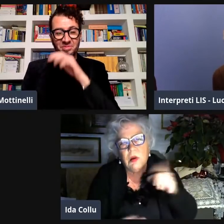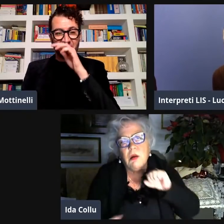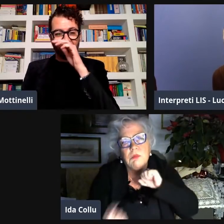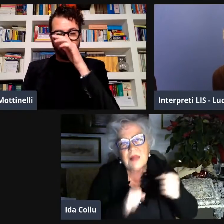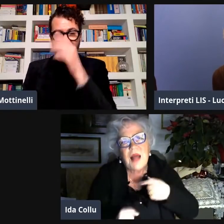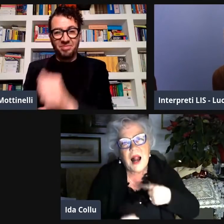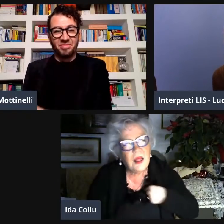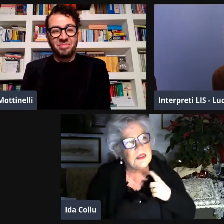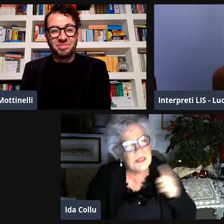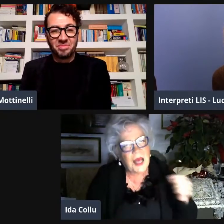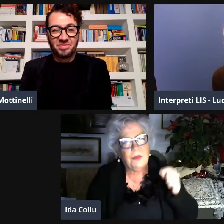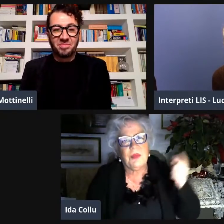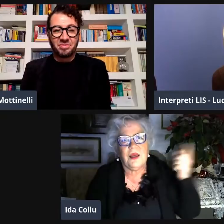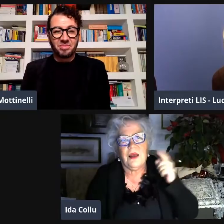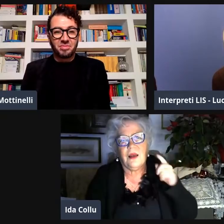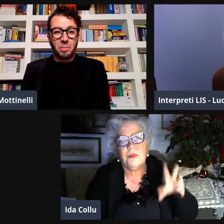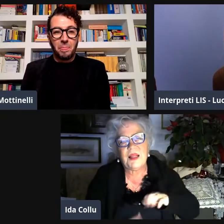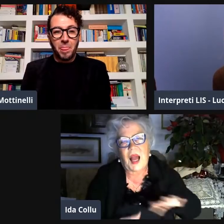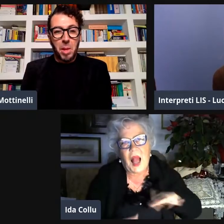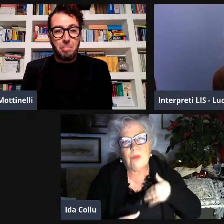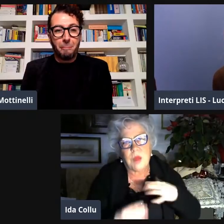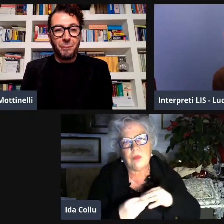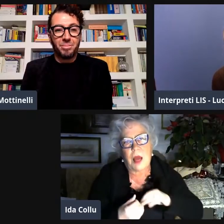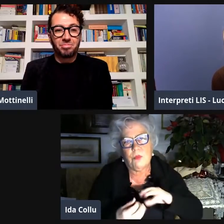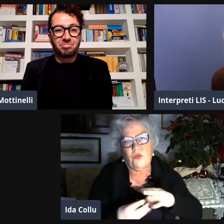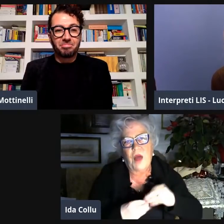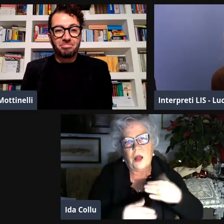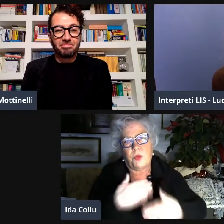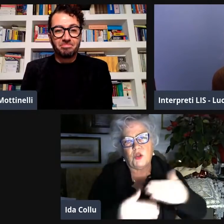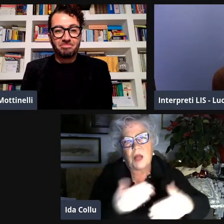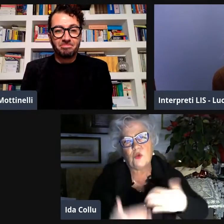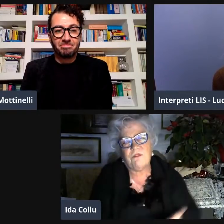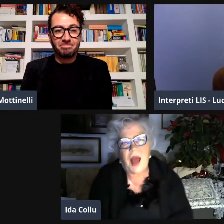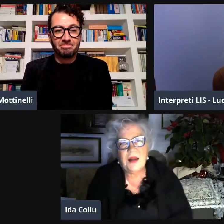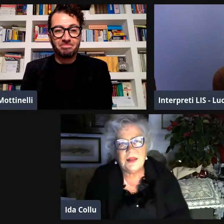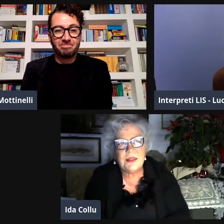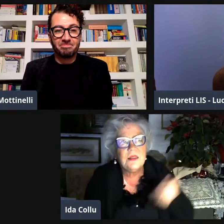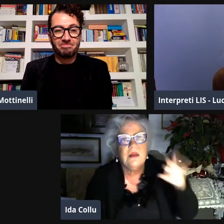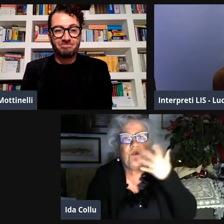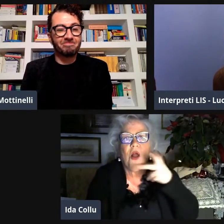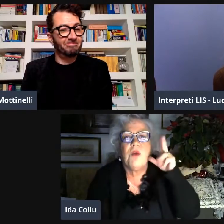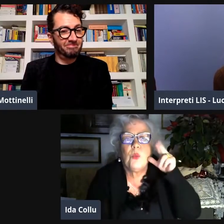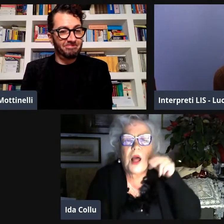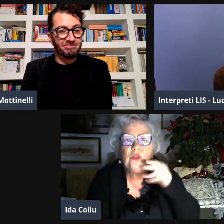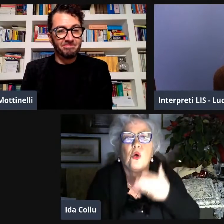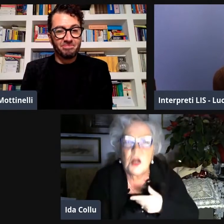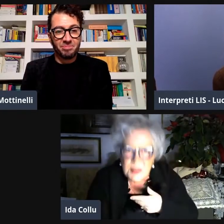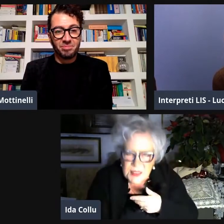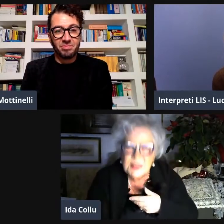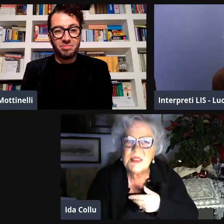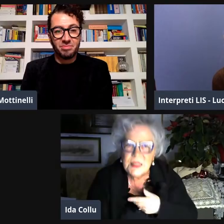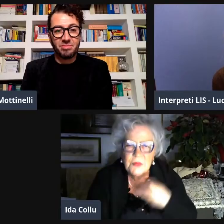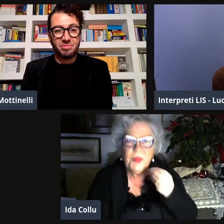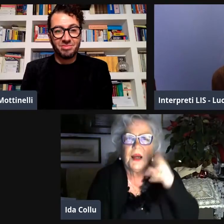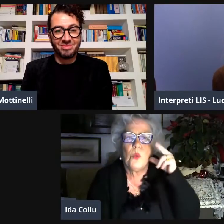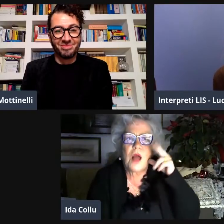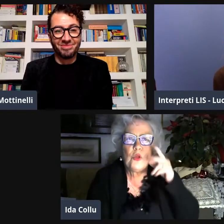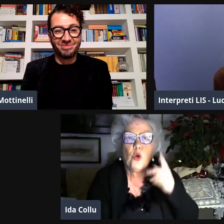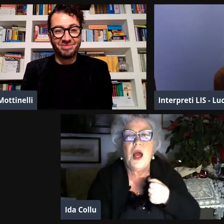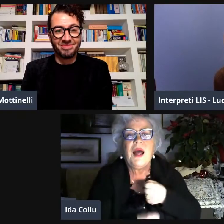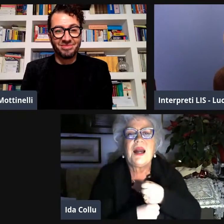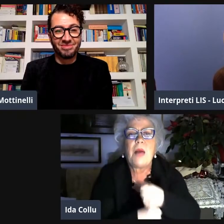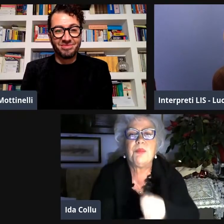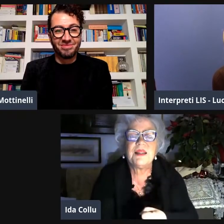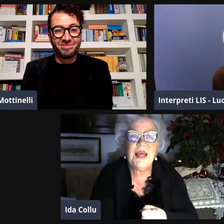arrivare all'epoca però succedeva questo e anche per questo che io ho fatto tante battaglie per riuscire ad andare avanti e